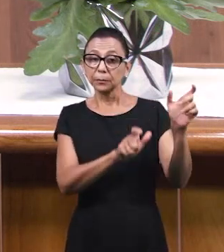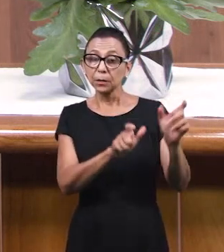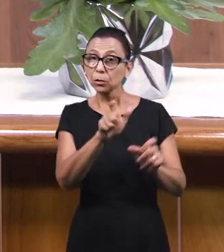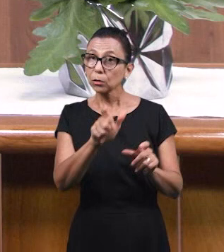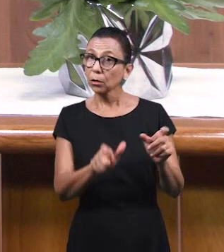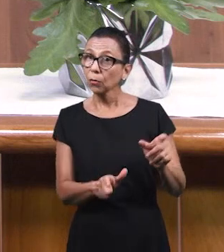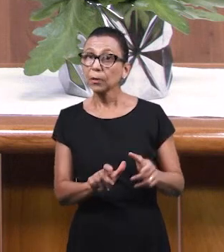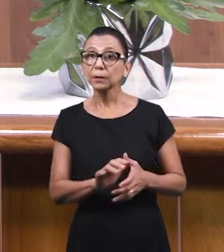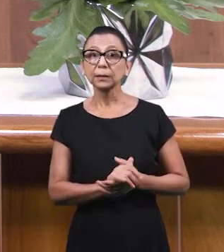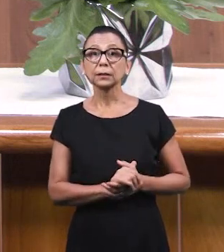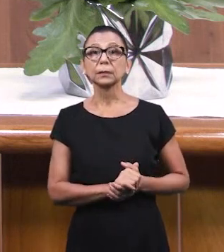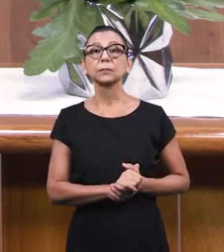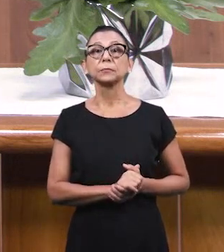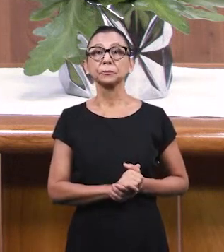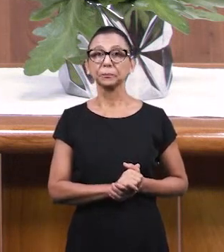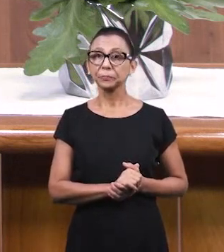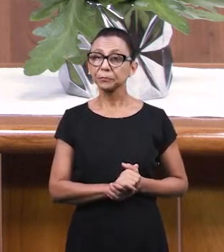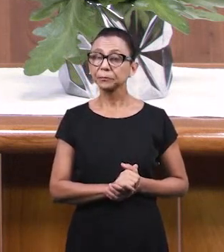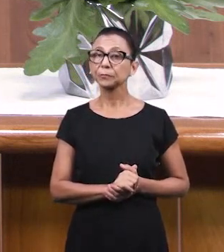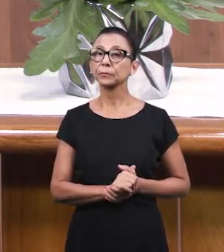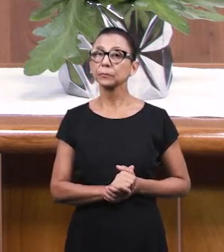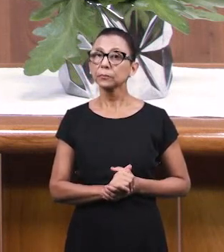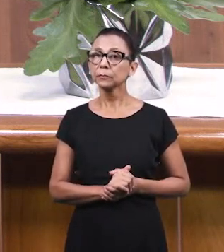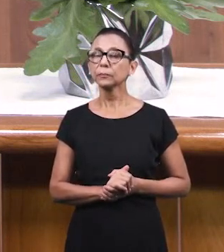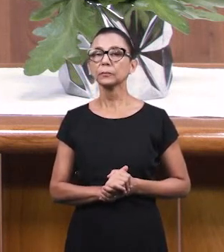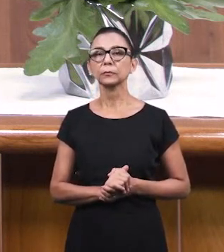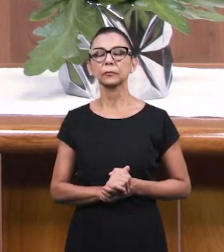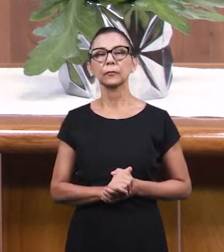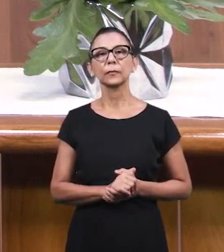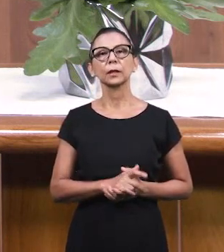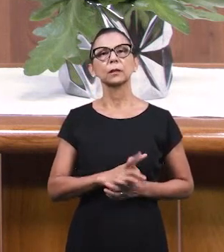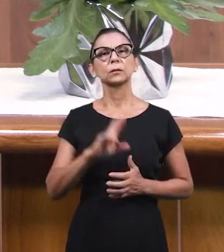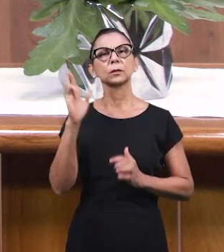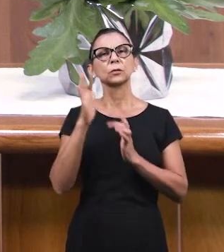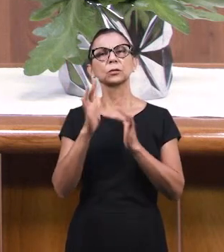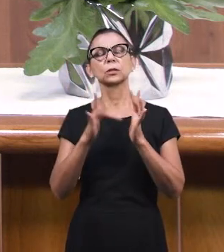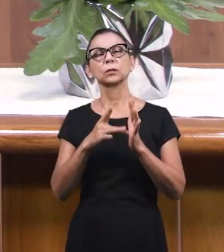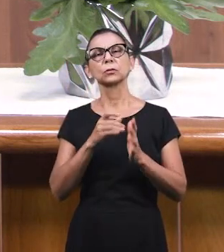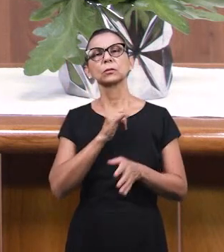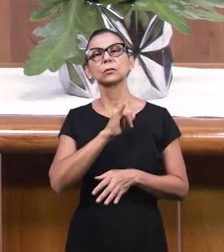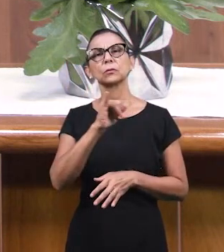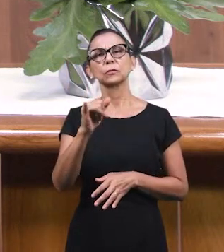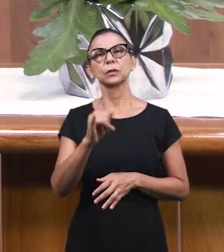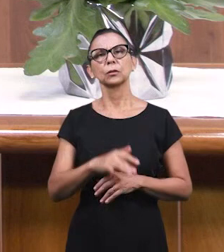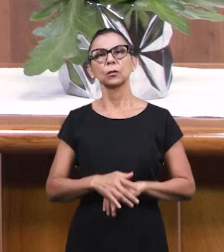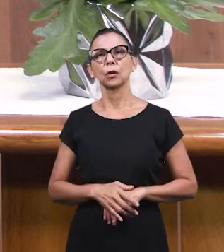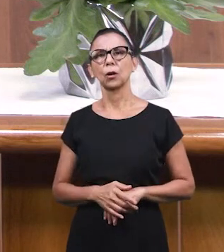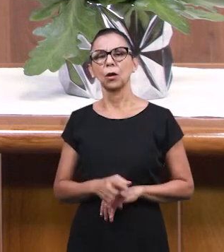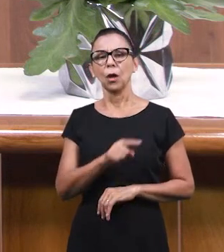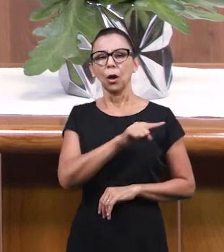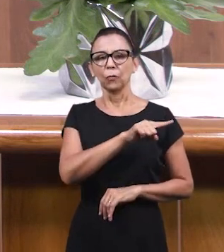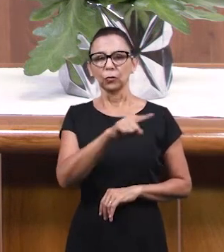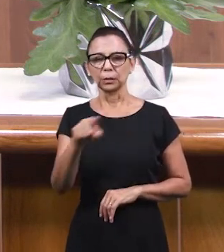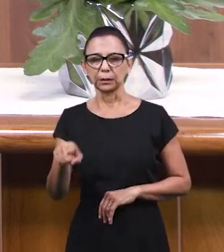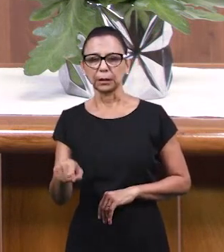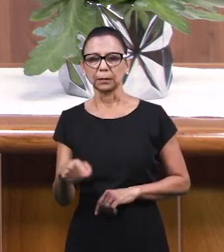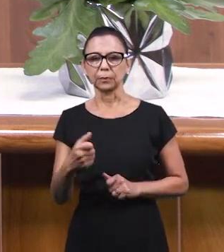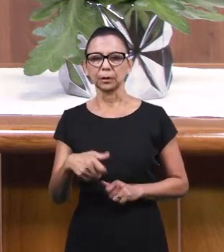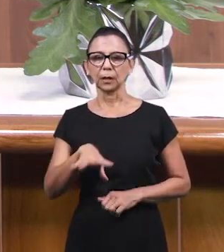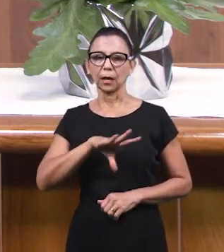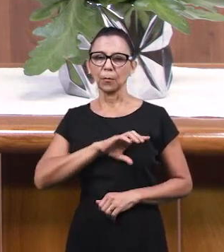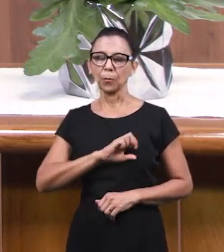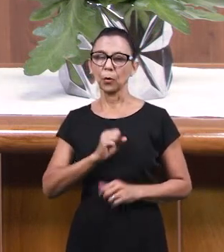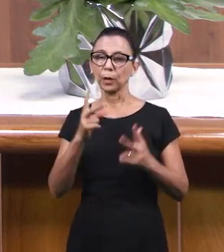ближнего своего. А здесь Он добавляет. Любите, как Я